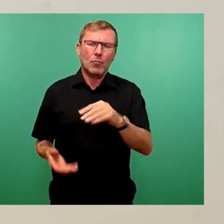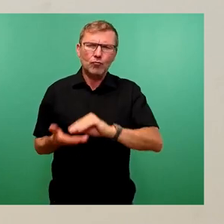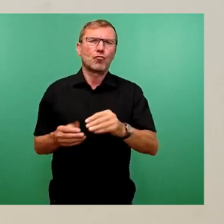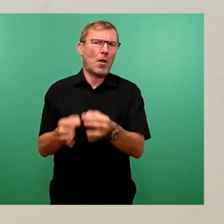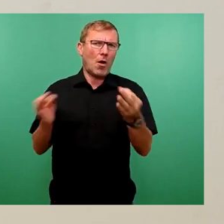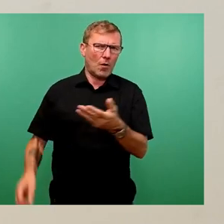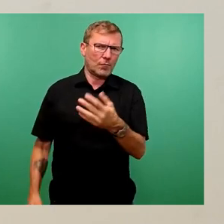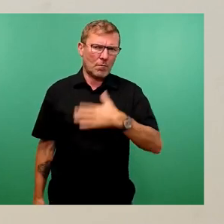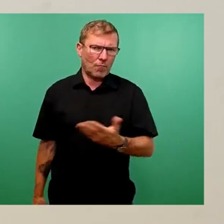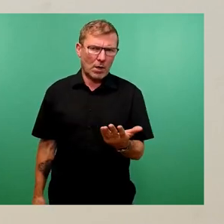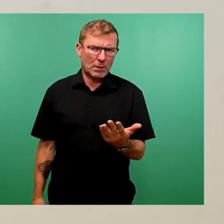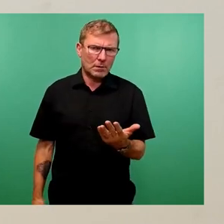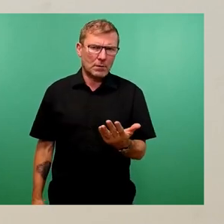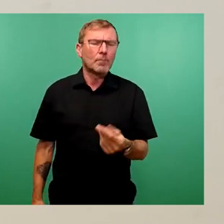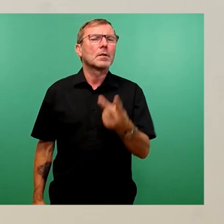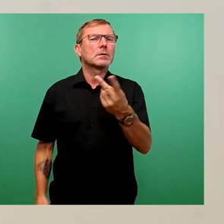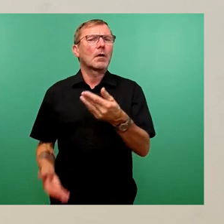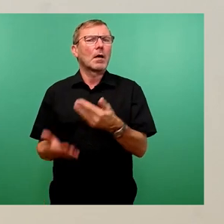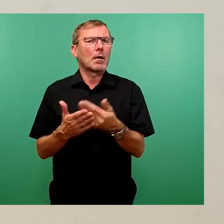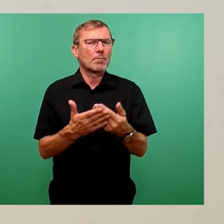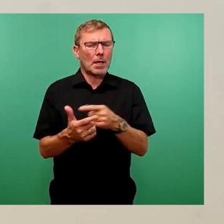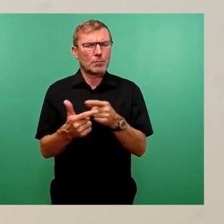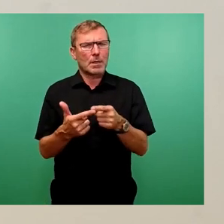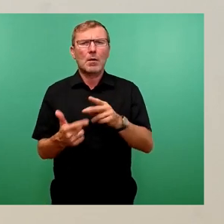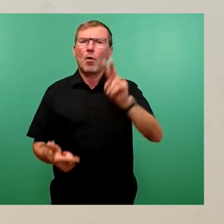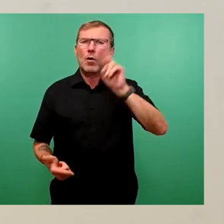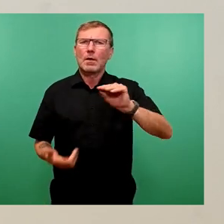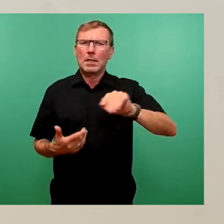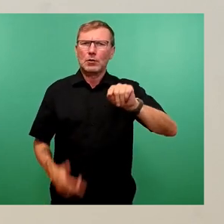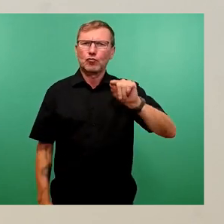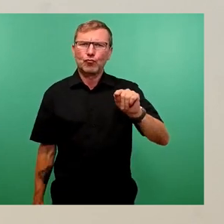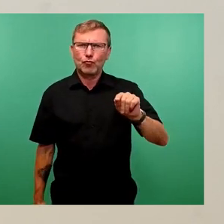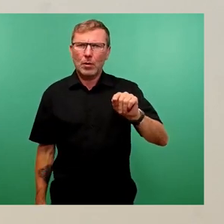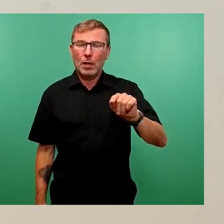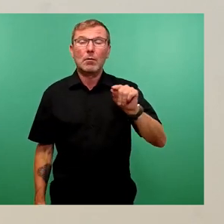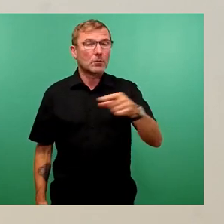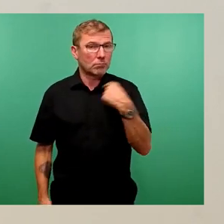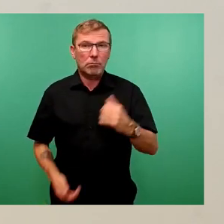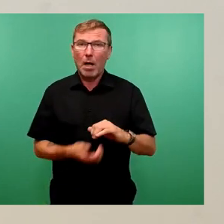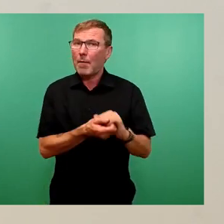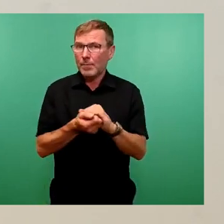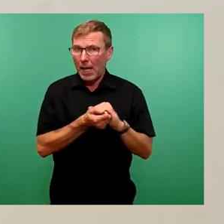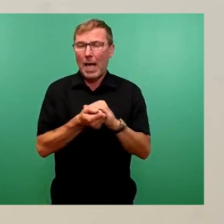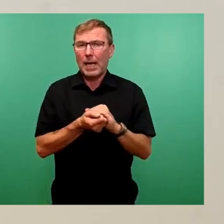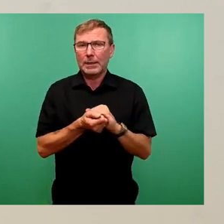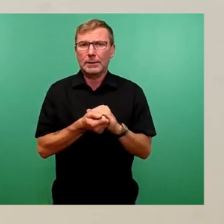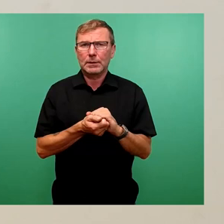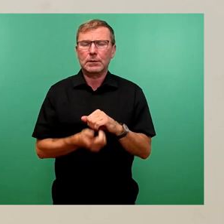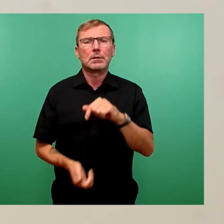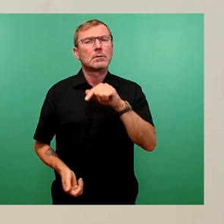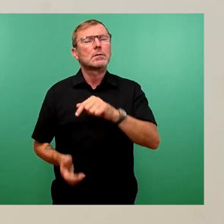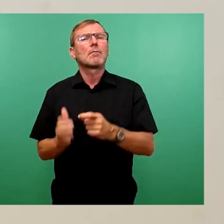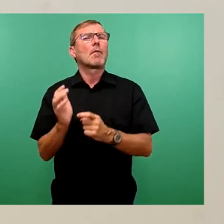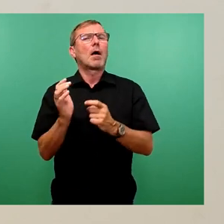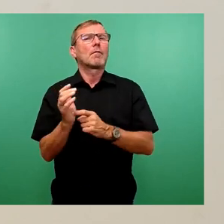vielleicht noch zwei weitere prominente Beispiele, Universitätsschule. Dort waren wir ja uns einig, dass wir dann doch aufgrund dessen, dass wir